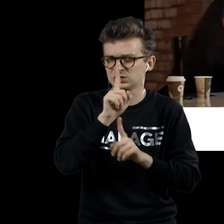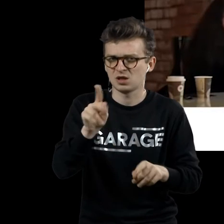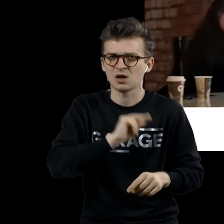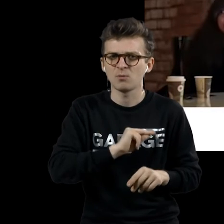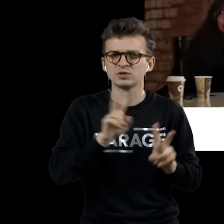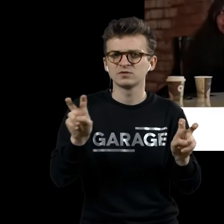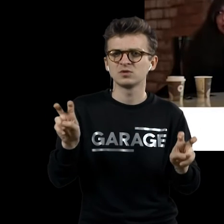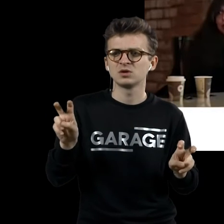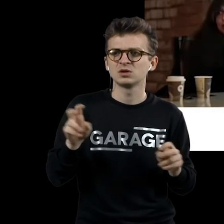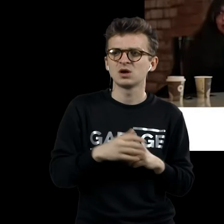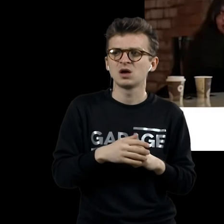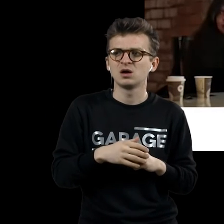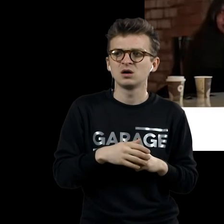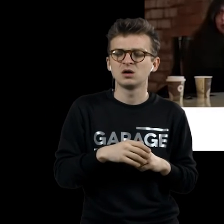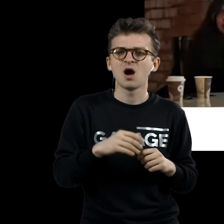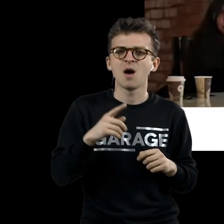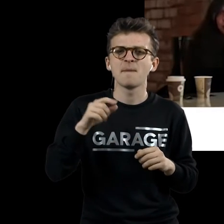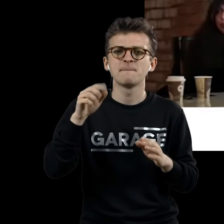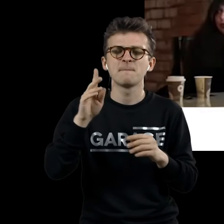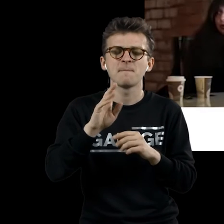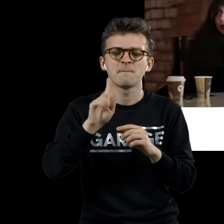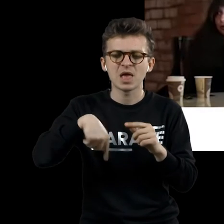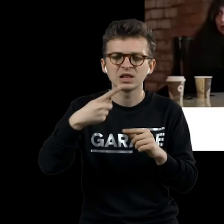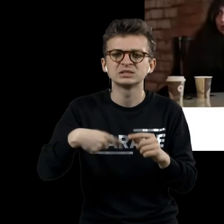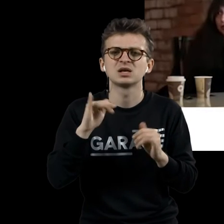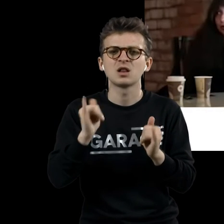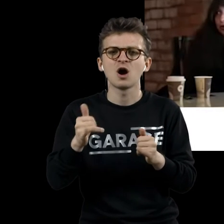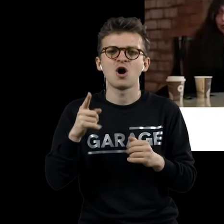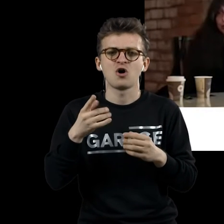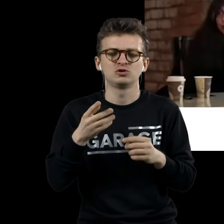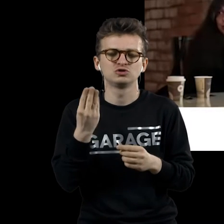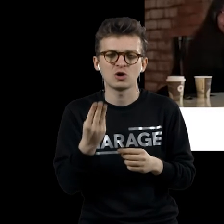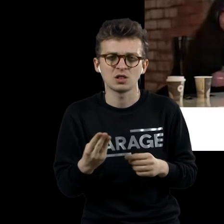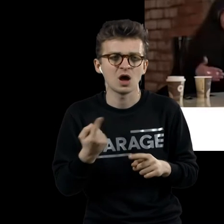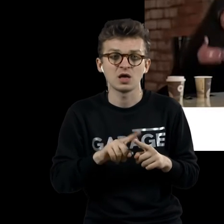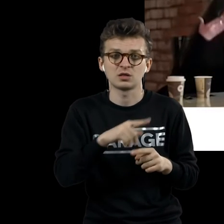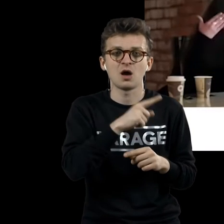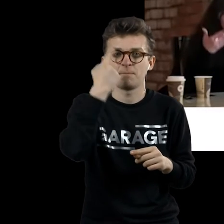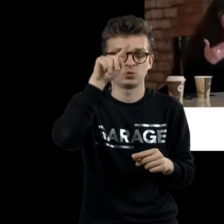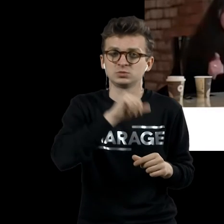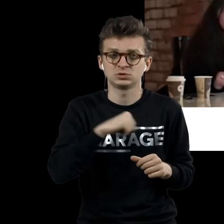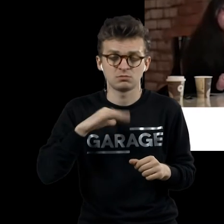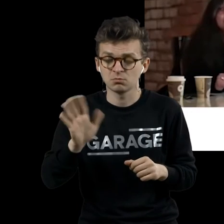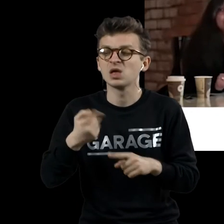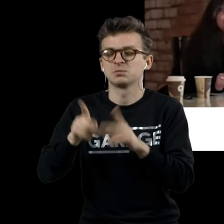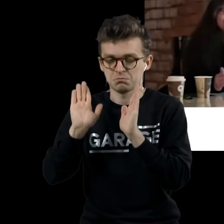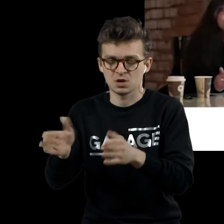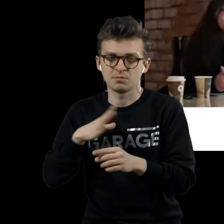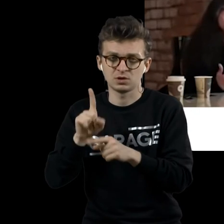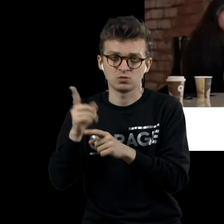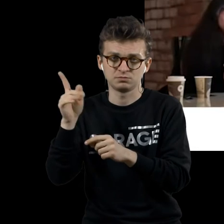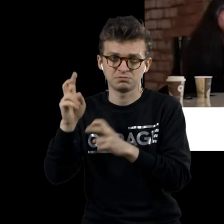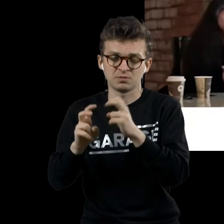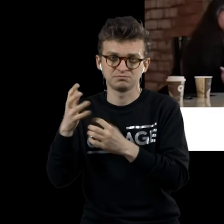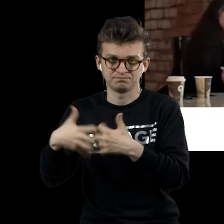называется «Мельница для шоколада». Это не придуманный Дюшаном механизм, это существующий механизм, который он в 2014